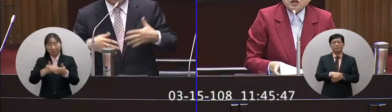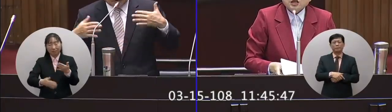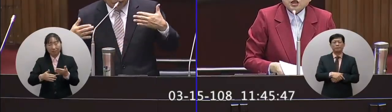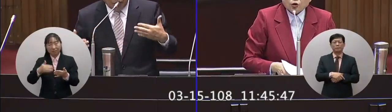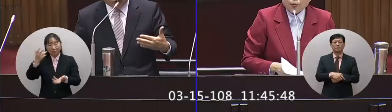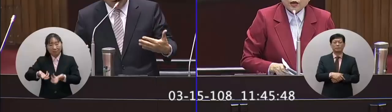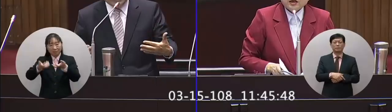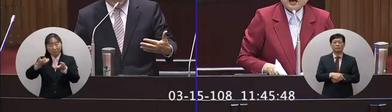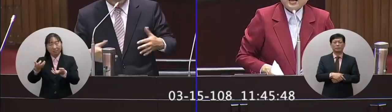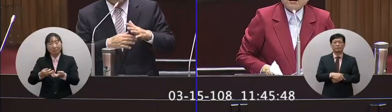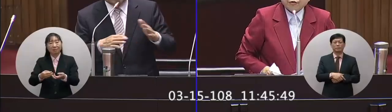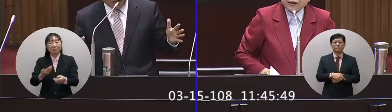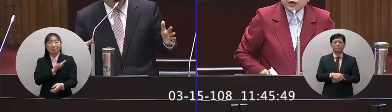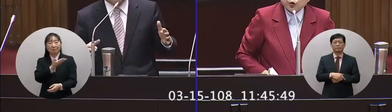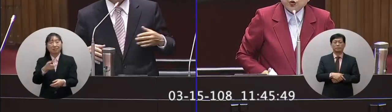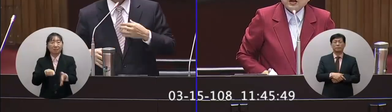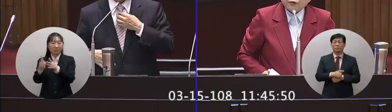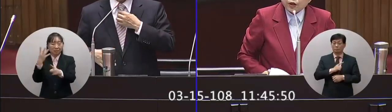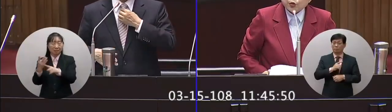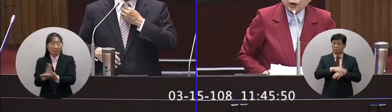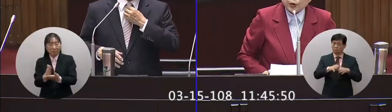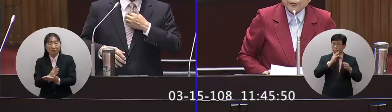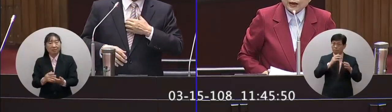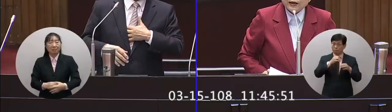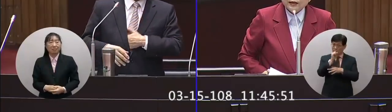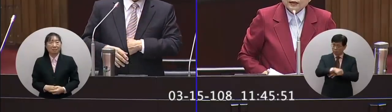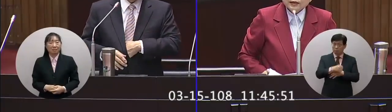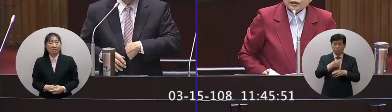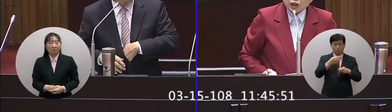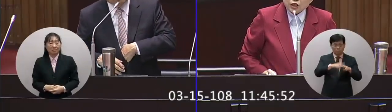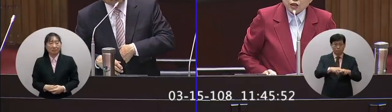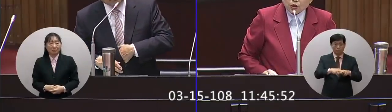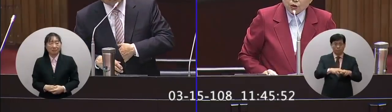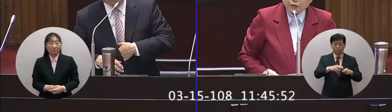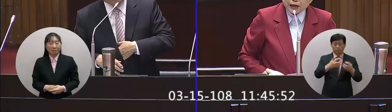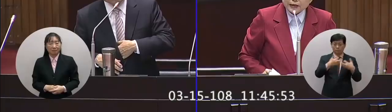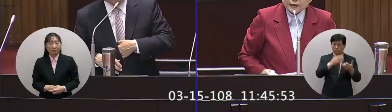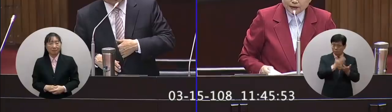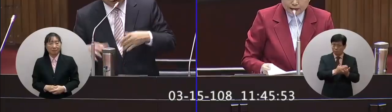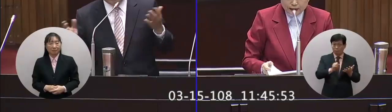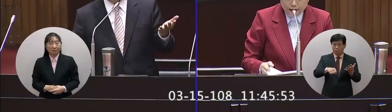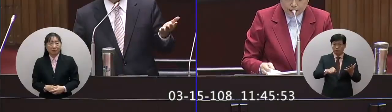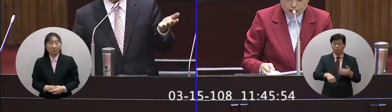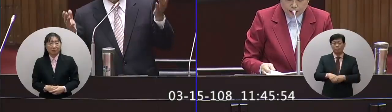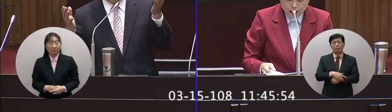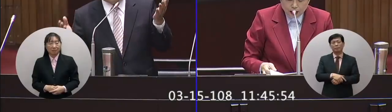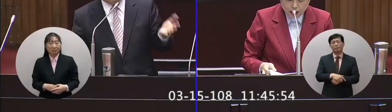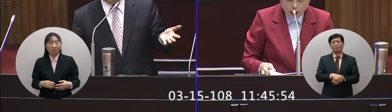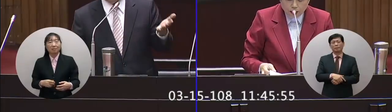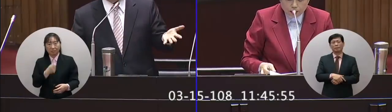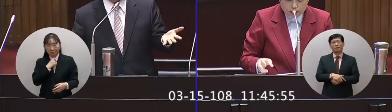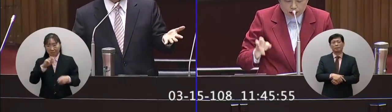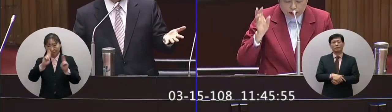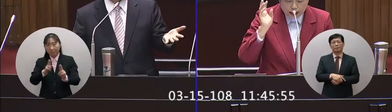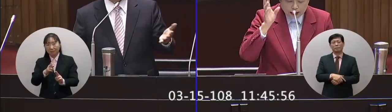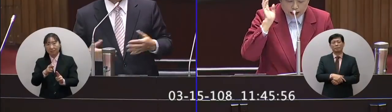煤由專業判好那廢除你同意嗎停機你同意嗎只要電